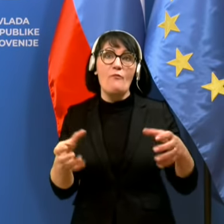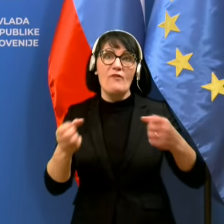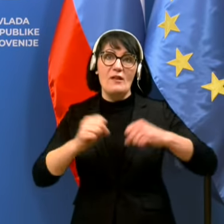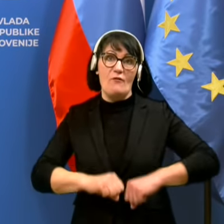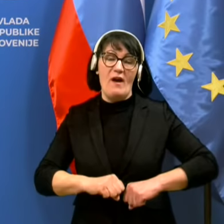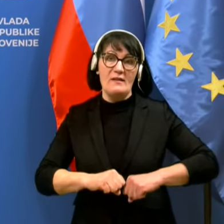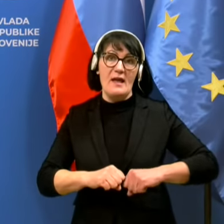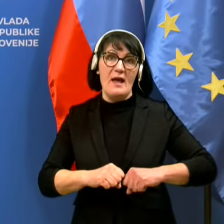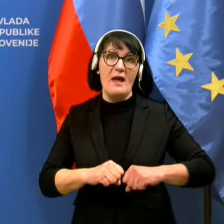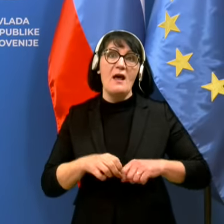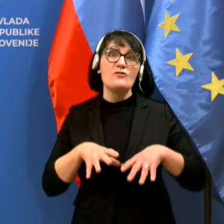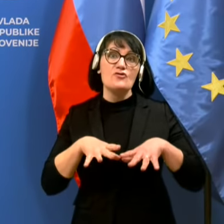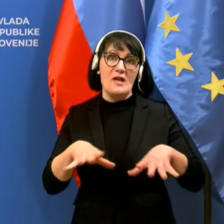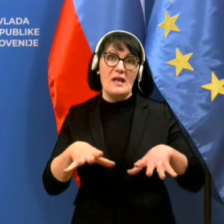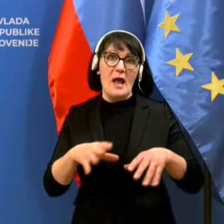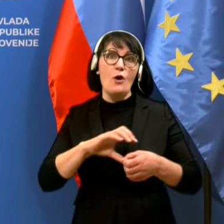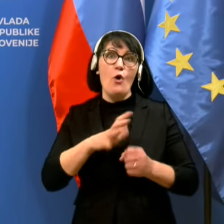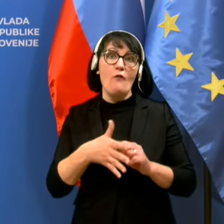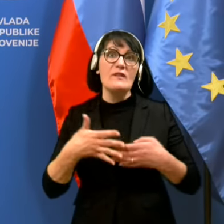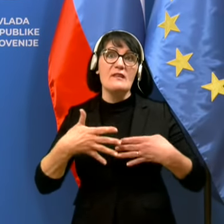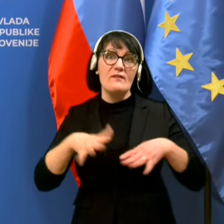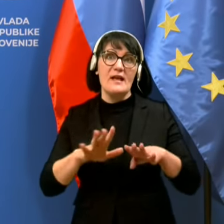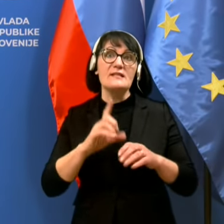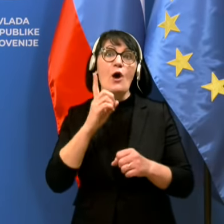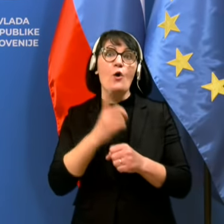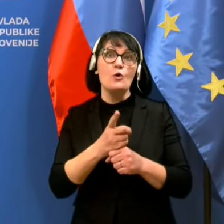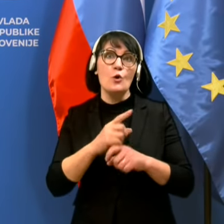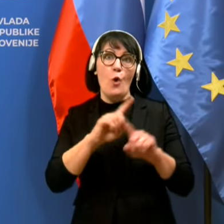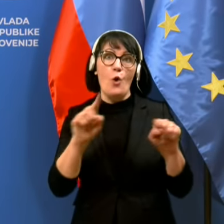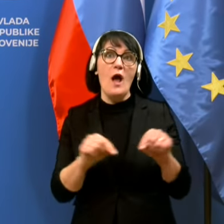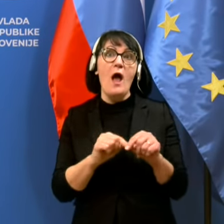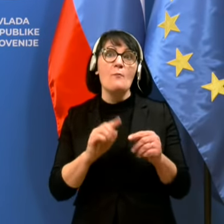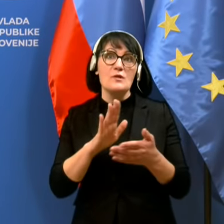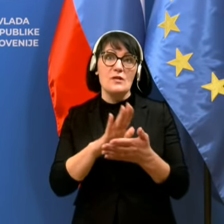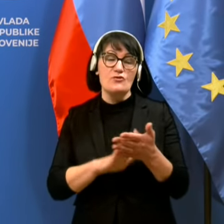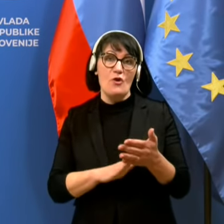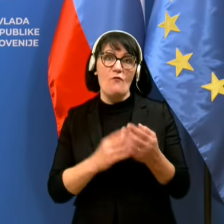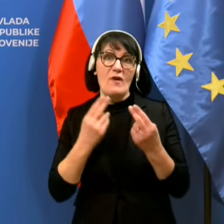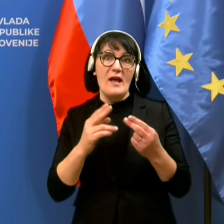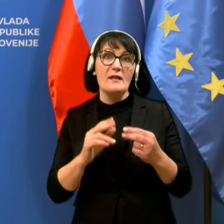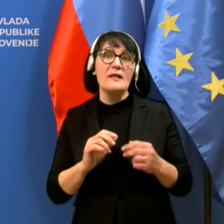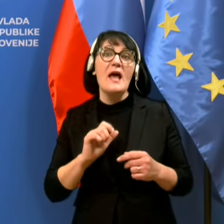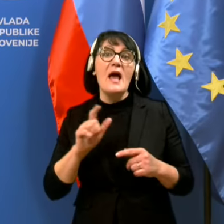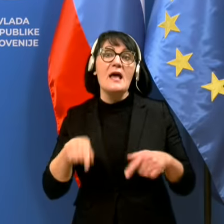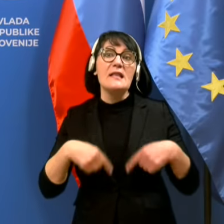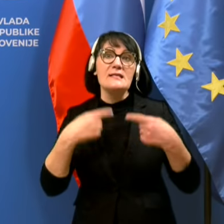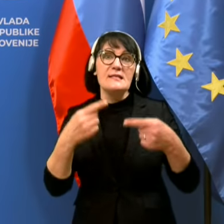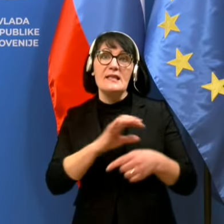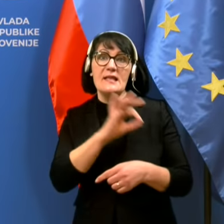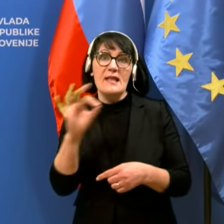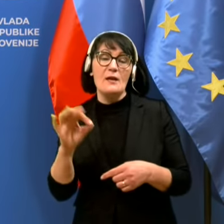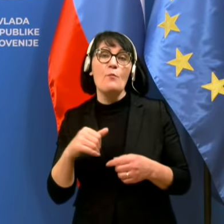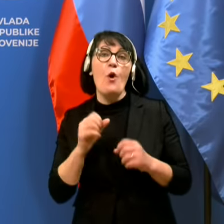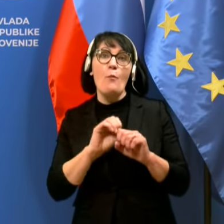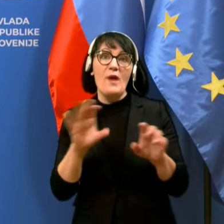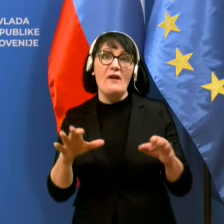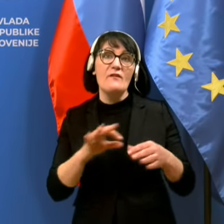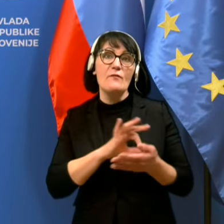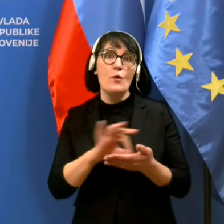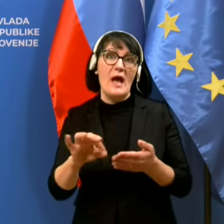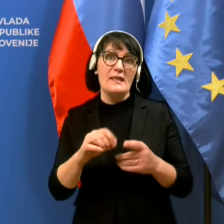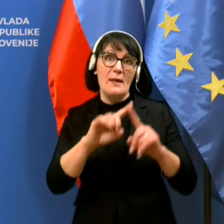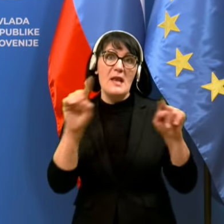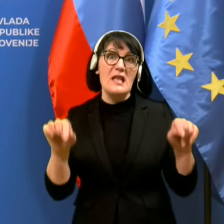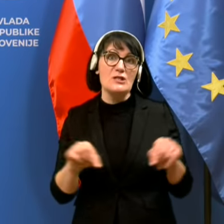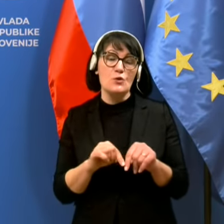bolezni COVID-19. Ta odlok bo pričel veljati naslednji dan po objavi v uradnem listu in bo veljal do 12. februarja.